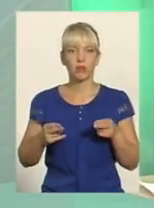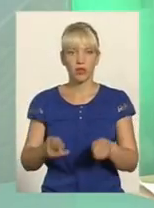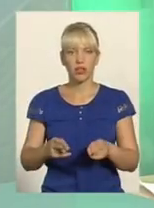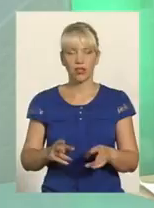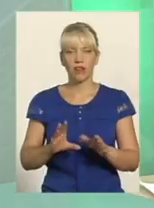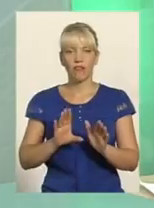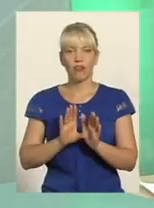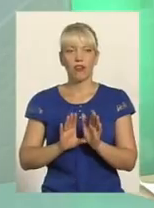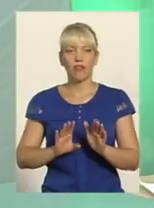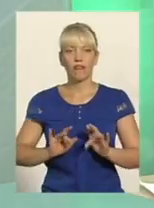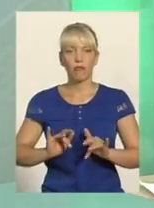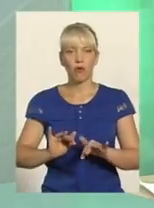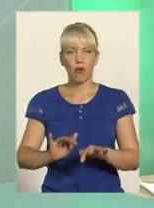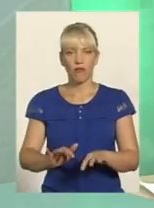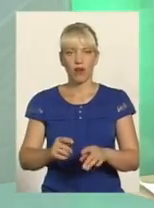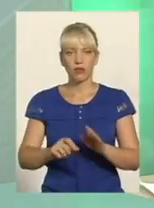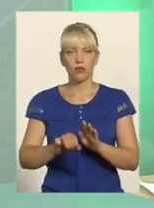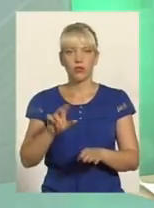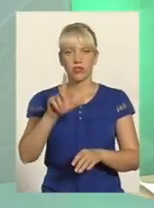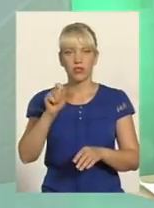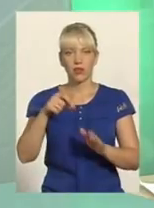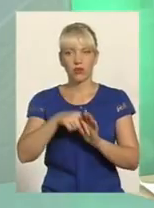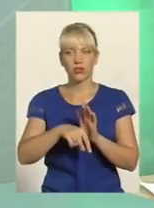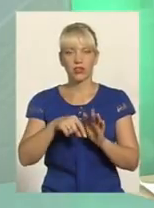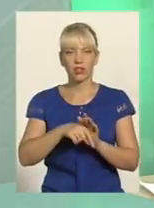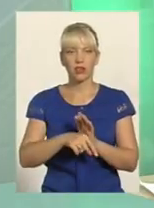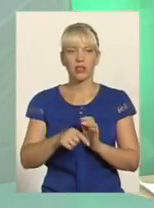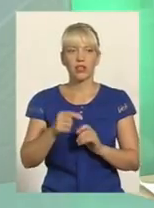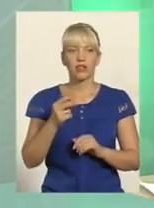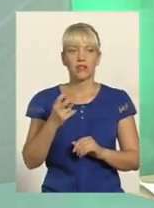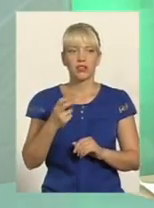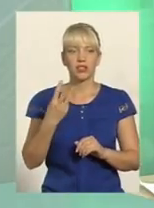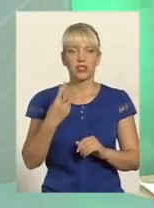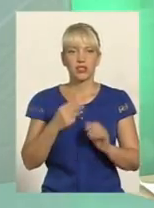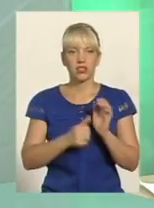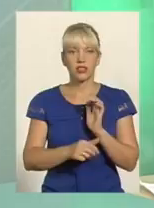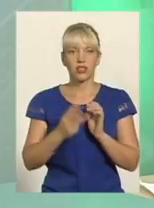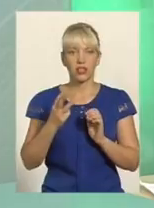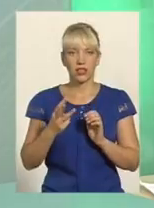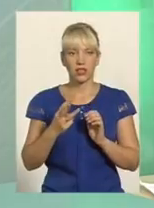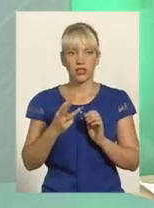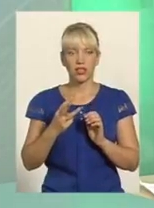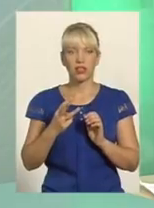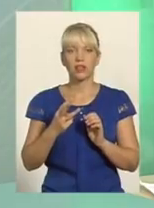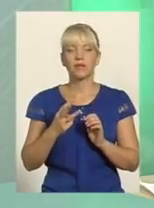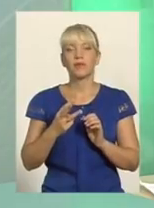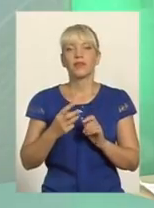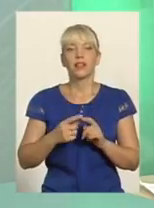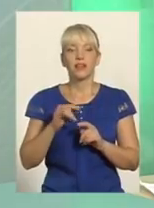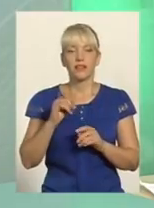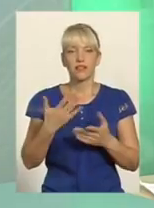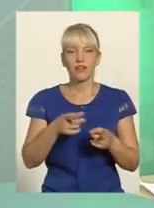порушених за ознаками статті 263, це незаконний обіг зброї та боєприпасів Вилучено більше 11